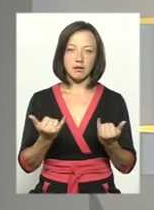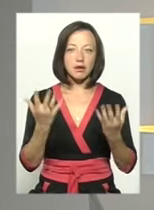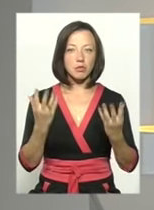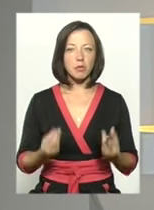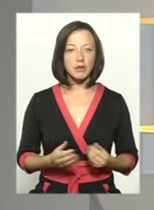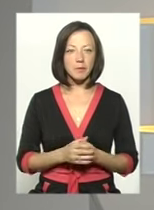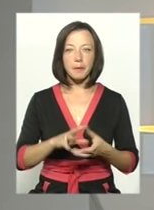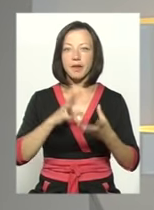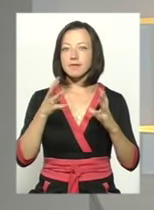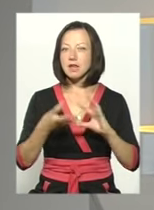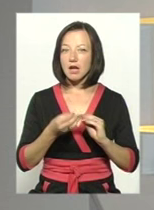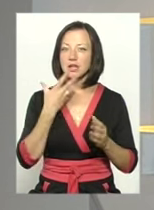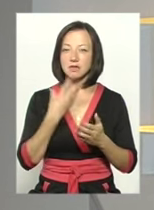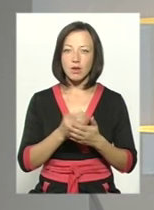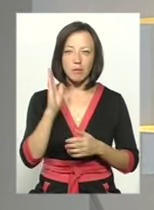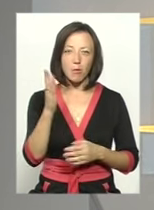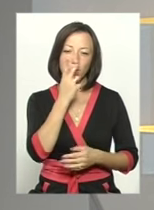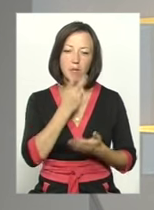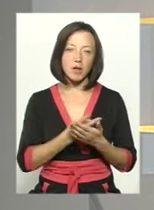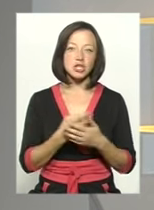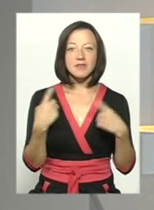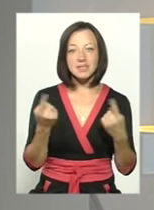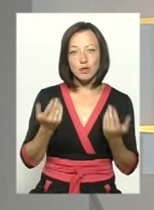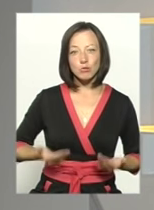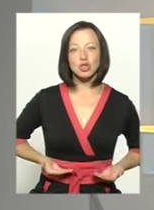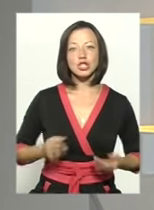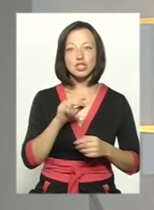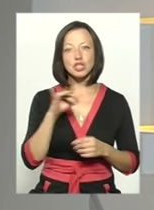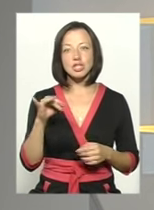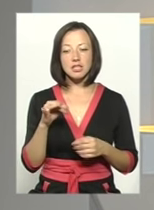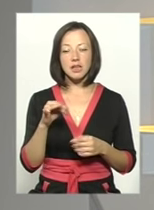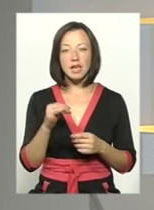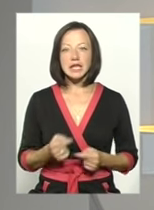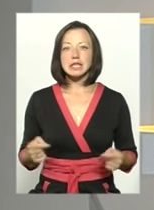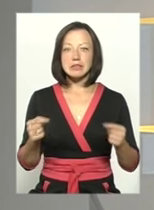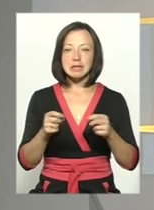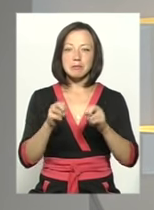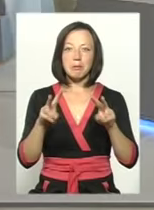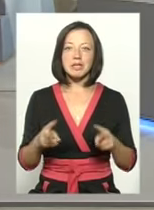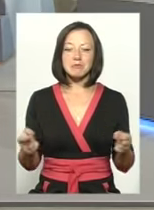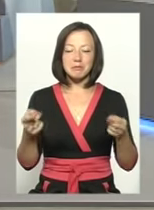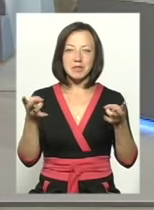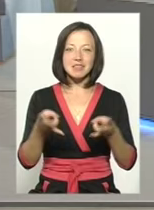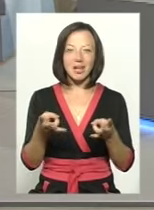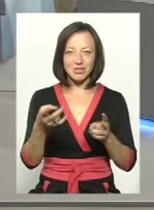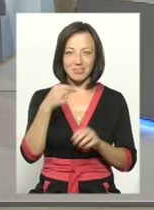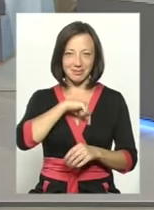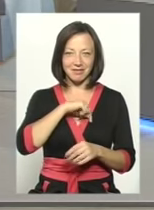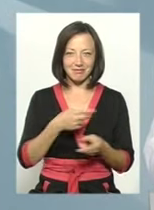А взагалі своє майбутнє більше бачите у цивільному житті, чи все ж таки спецпризначенець зсередині є?